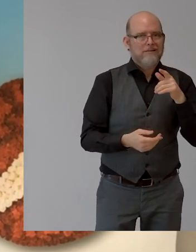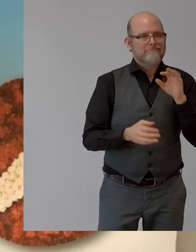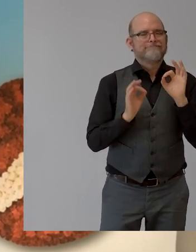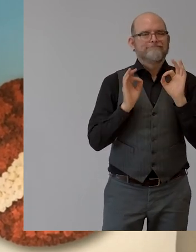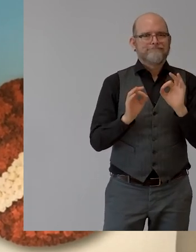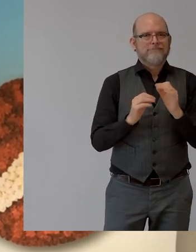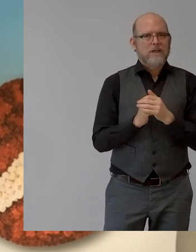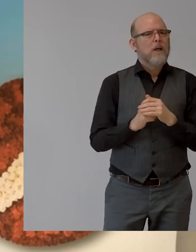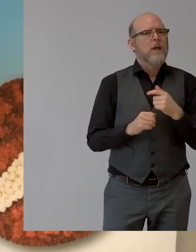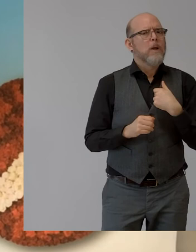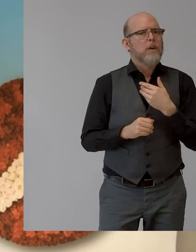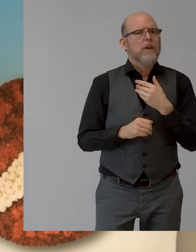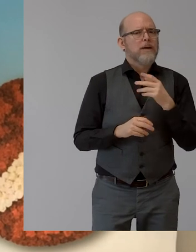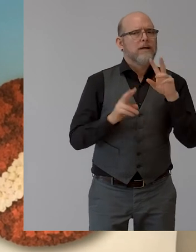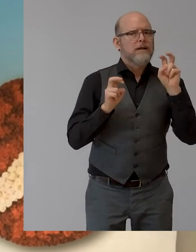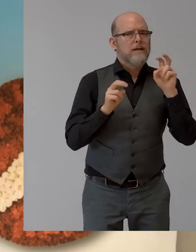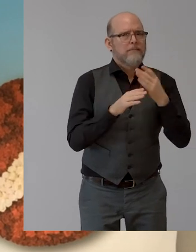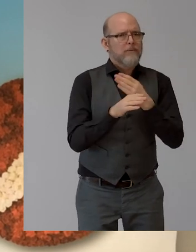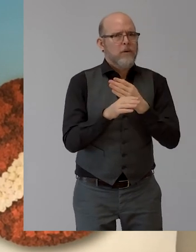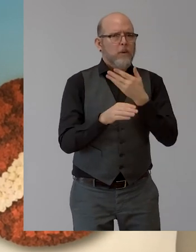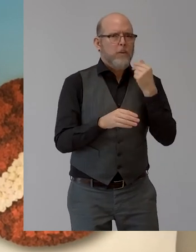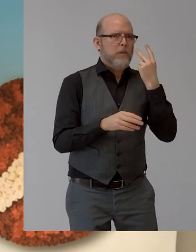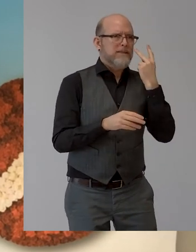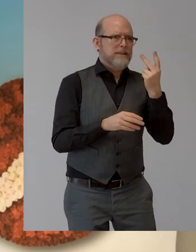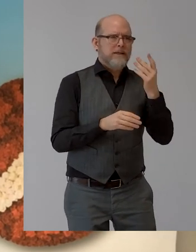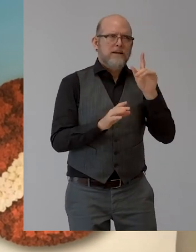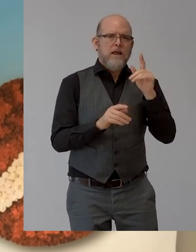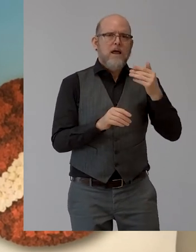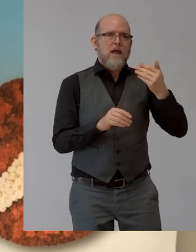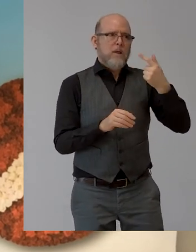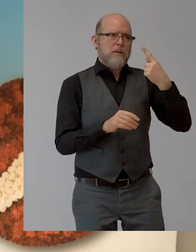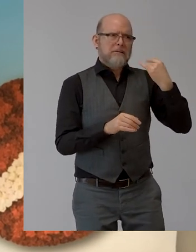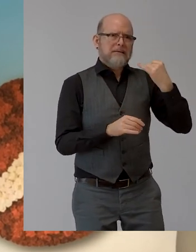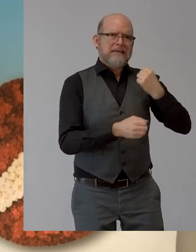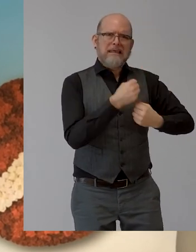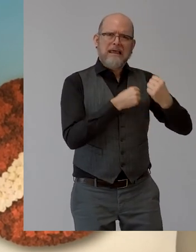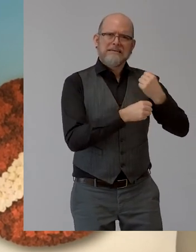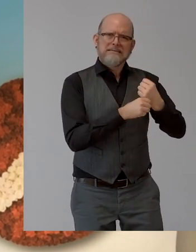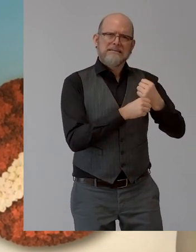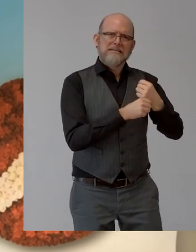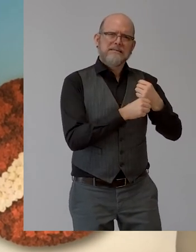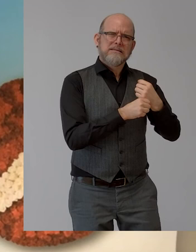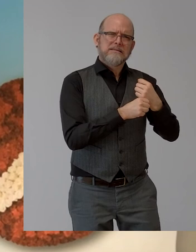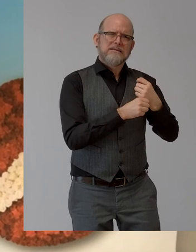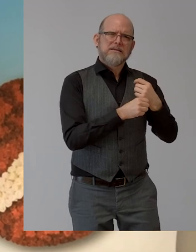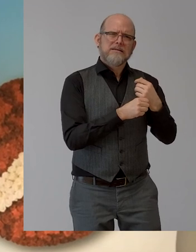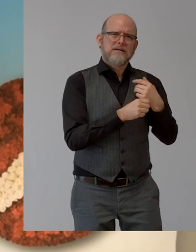seen it, have a look. We have made already some years ago, a small, I think it's still on YouTube, a small